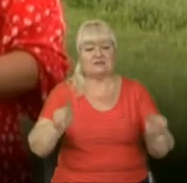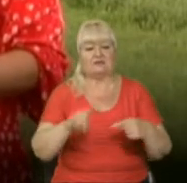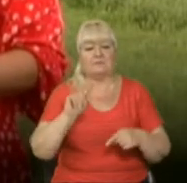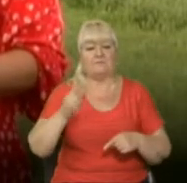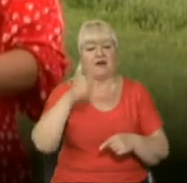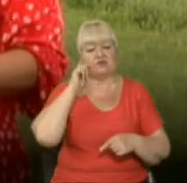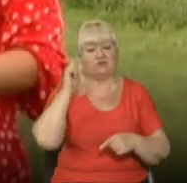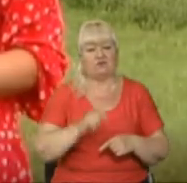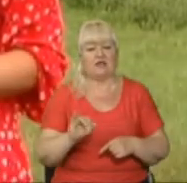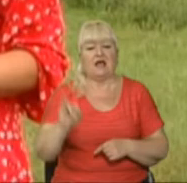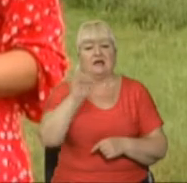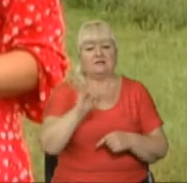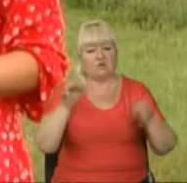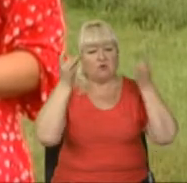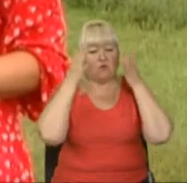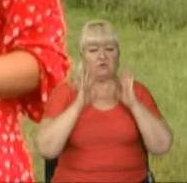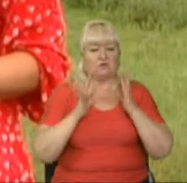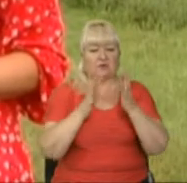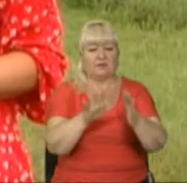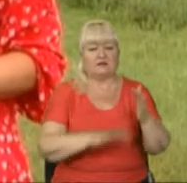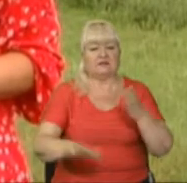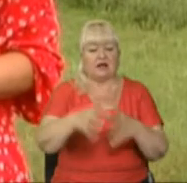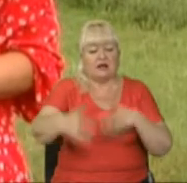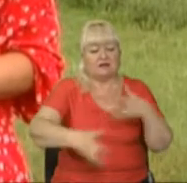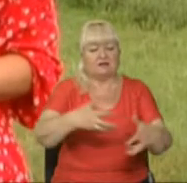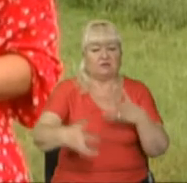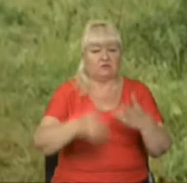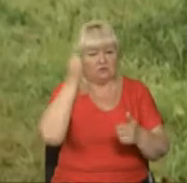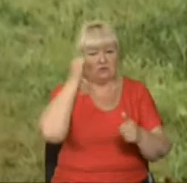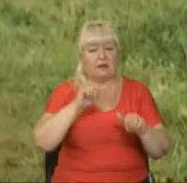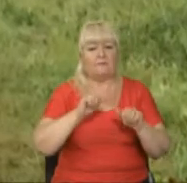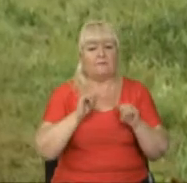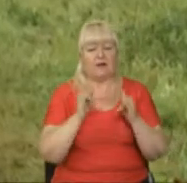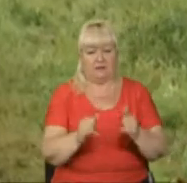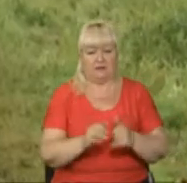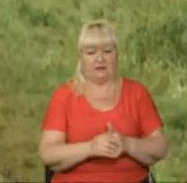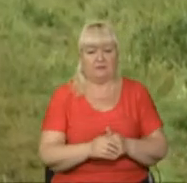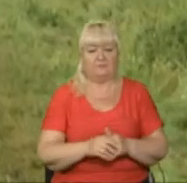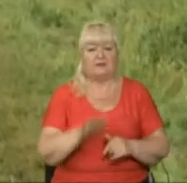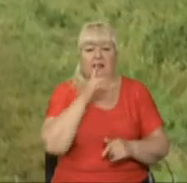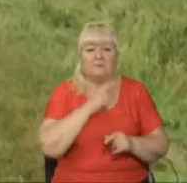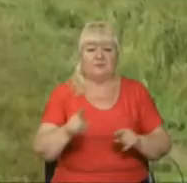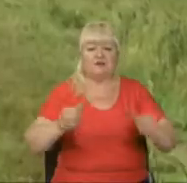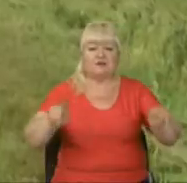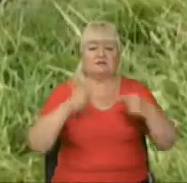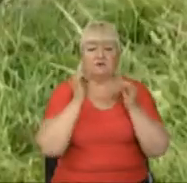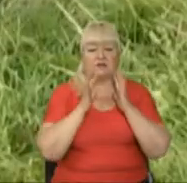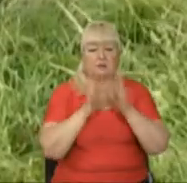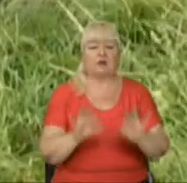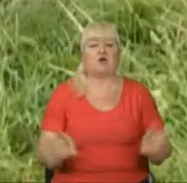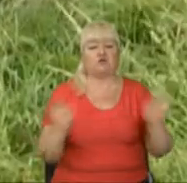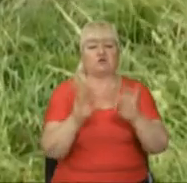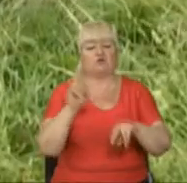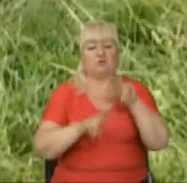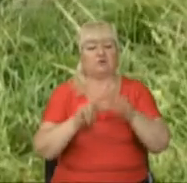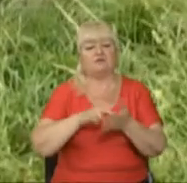Україні історико-культурний парк на території археологічної пам'ятки. Під час створення парку жодного будівництва не планується